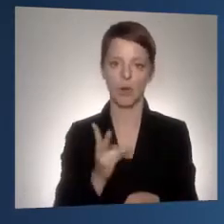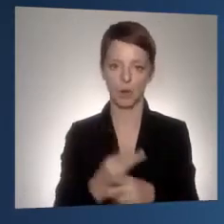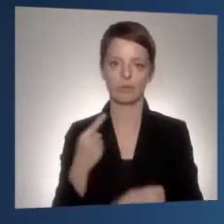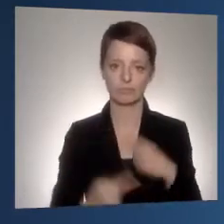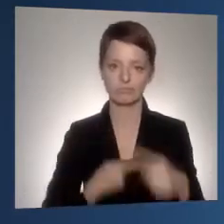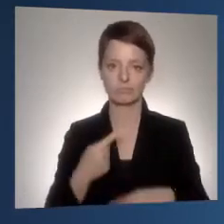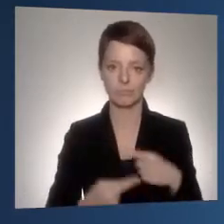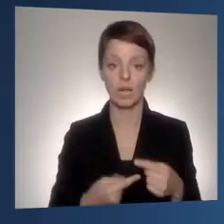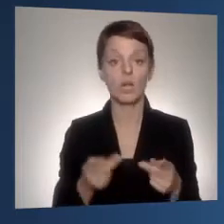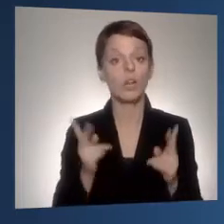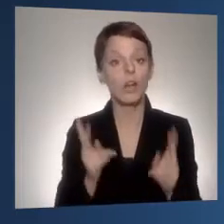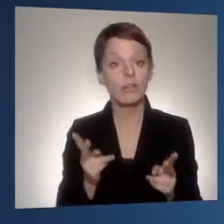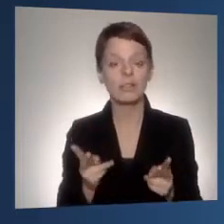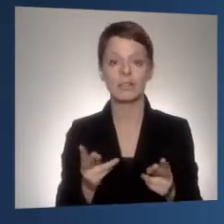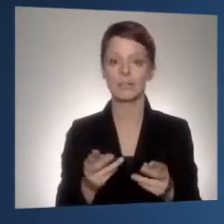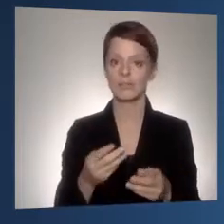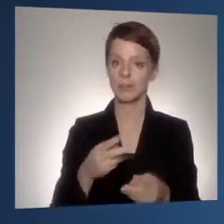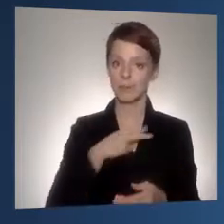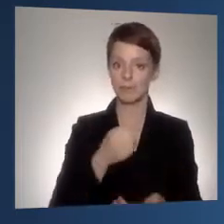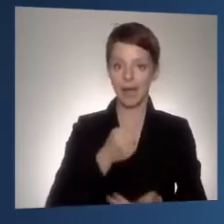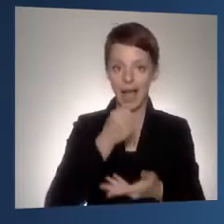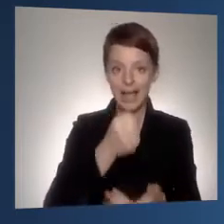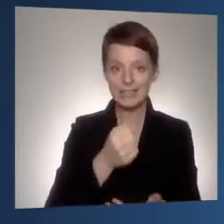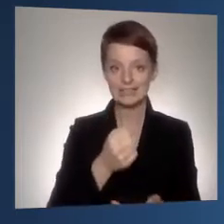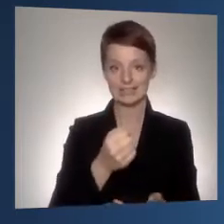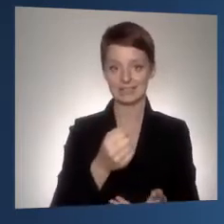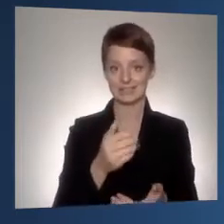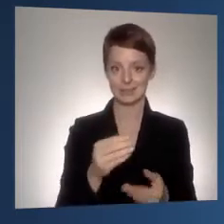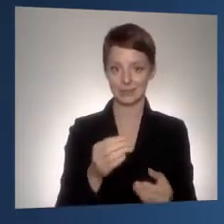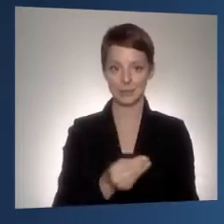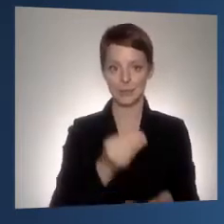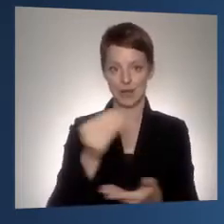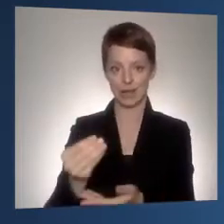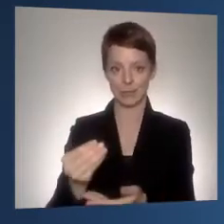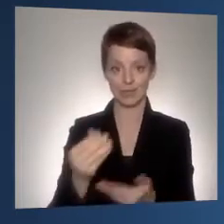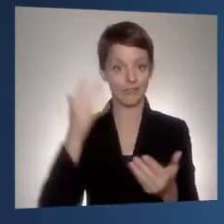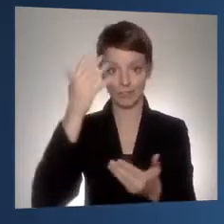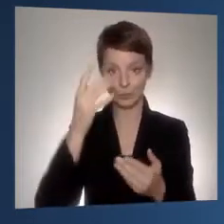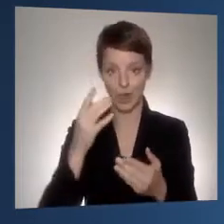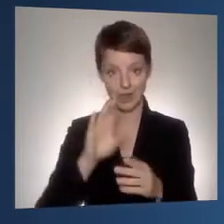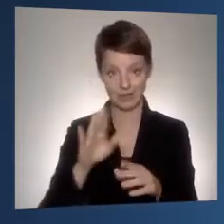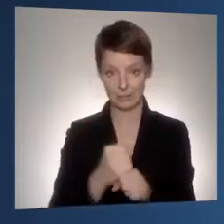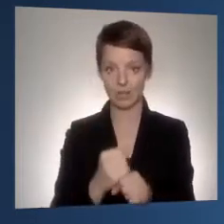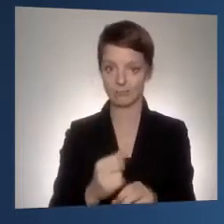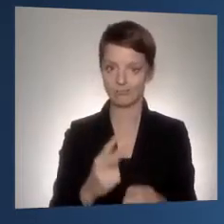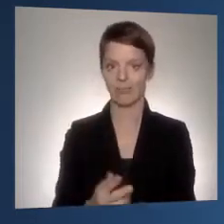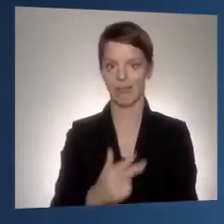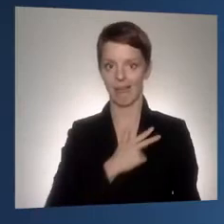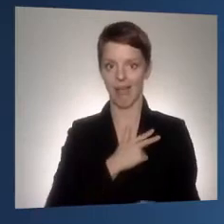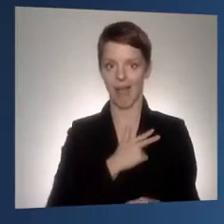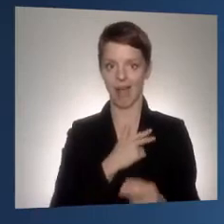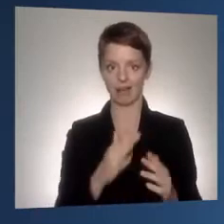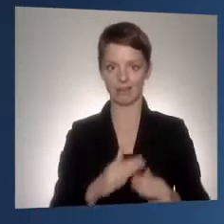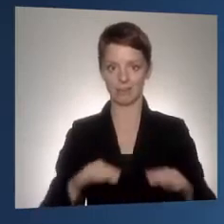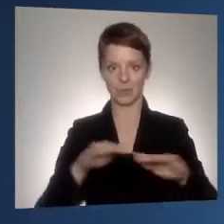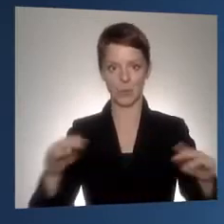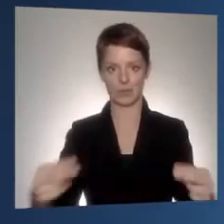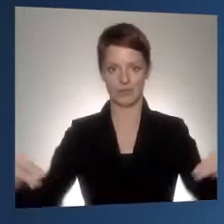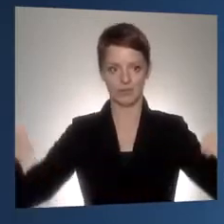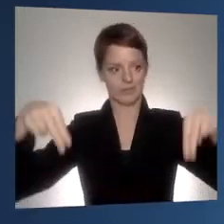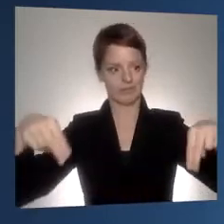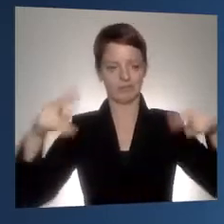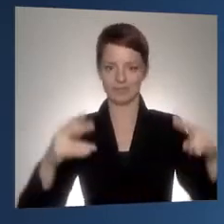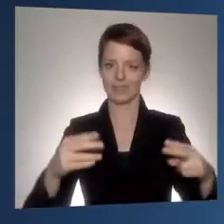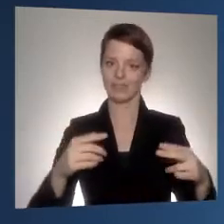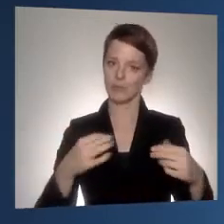wir jetzt die Preisübergabe virtuell, nicht virtuell gemacht, sondern real gemacht. Und es wäre mir eine große Freude gewesen, Ihnen persönlich